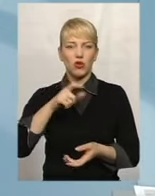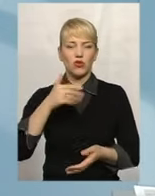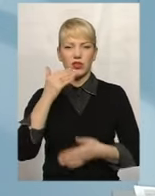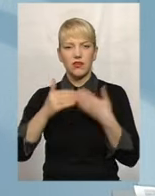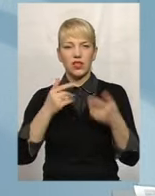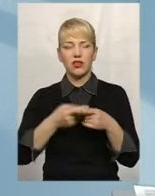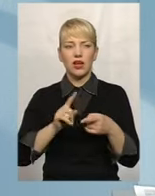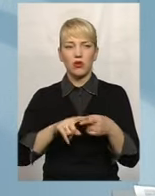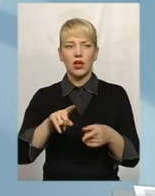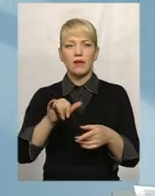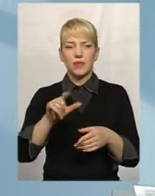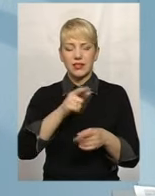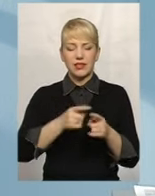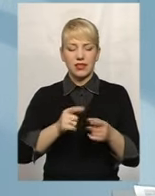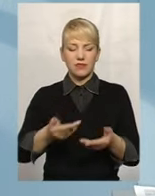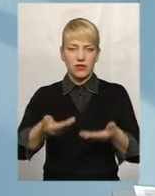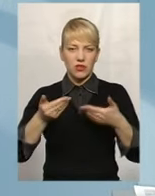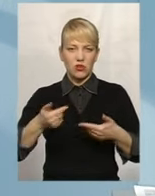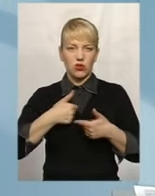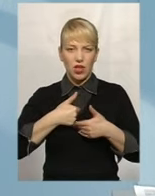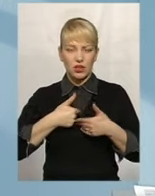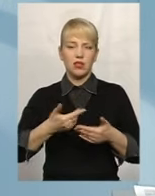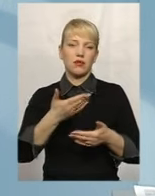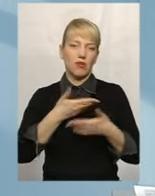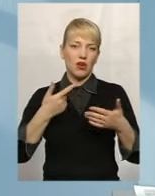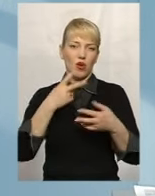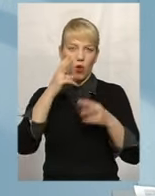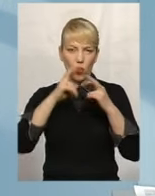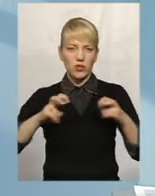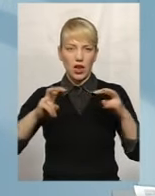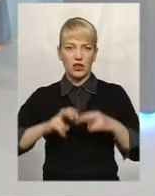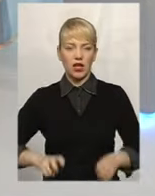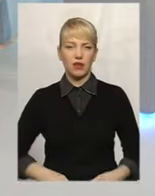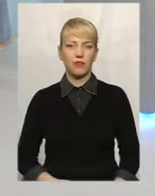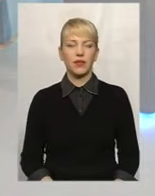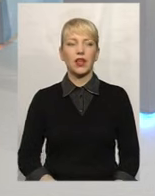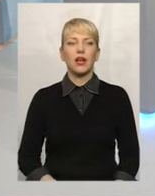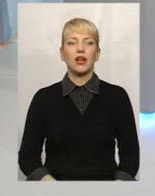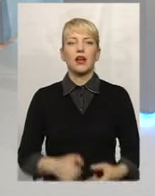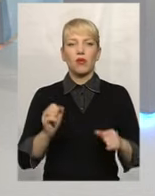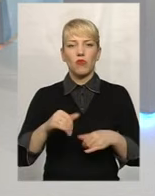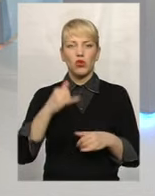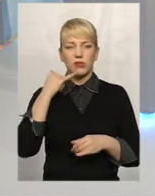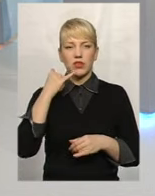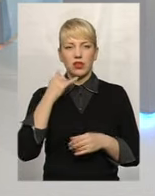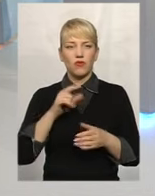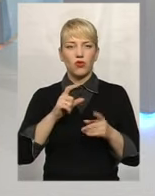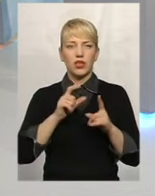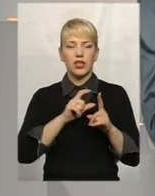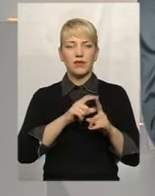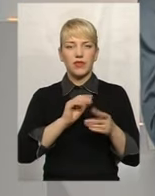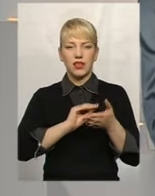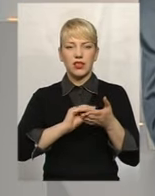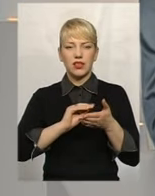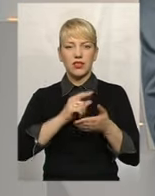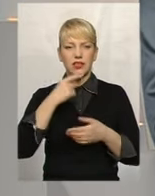ці звернення надаються управління Держпраці, і ми їх розглядаємо. Можете назвати контактні телефони, за якими можуть